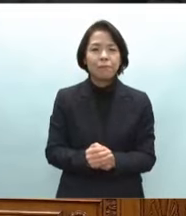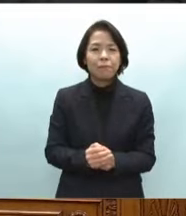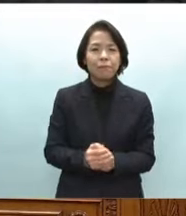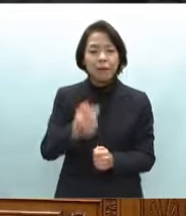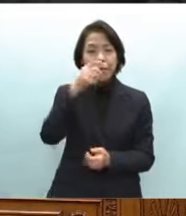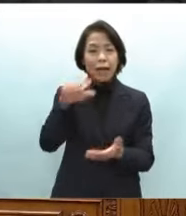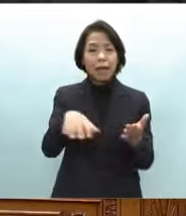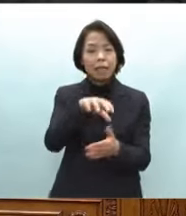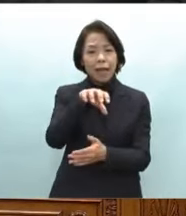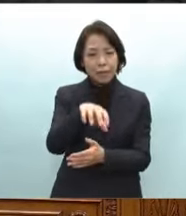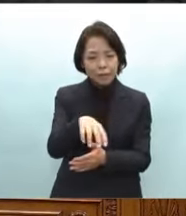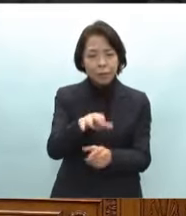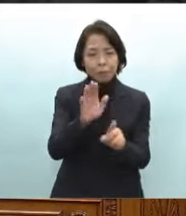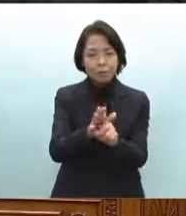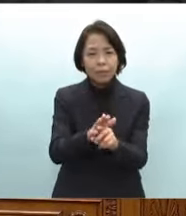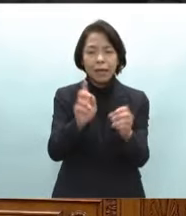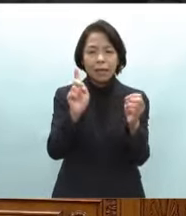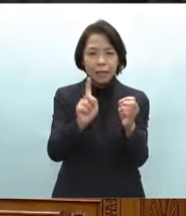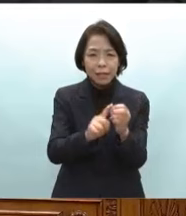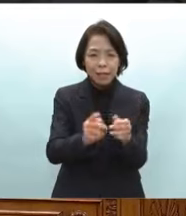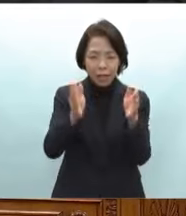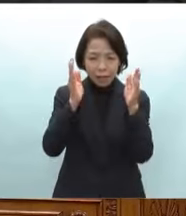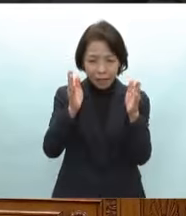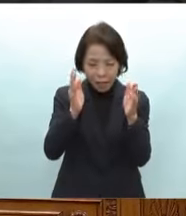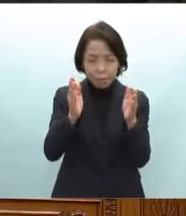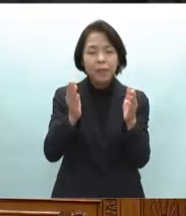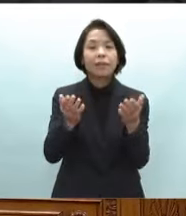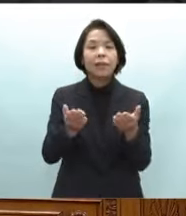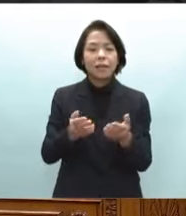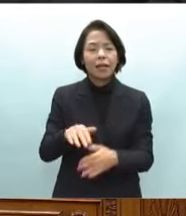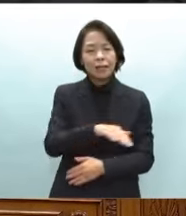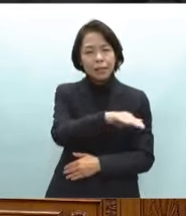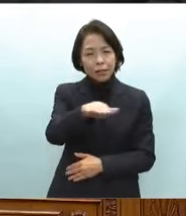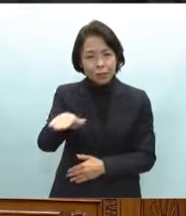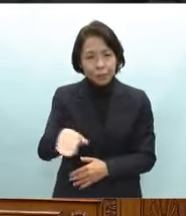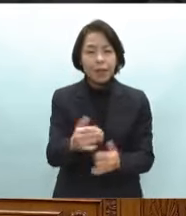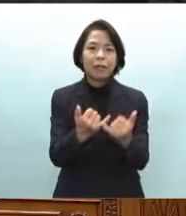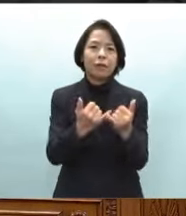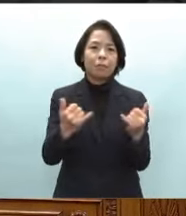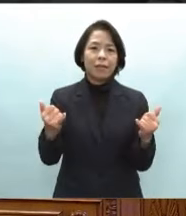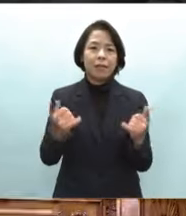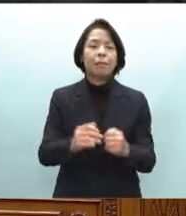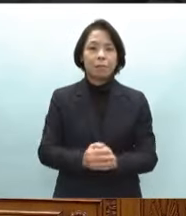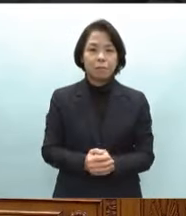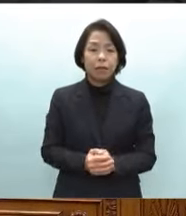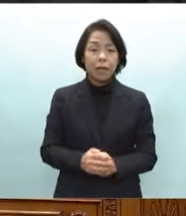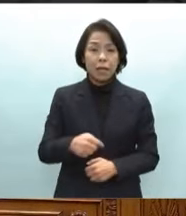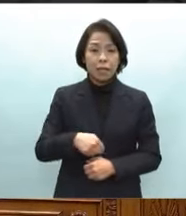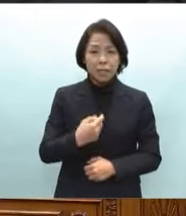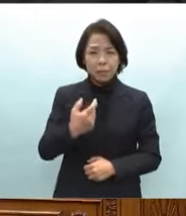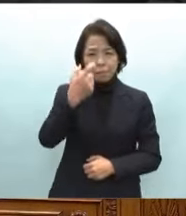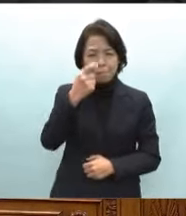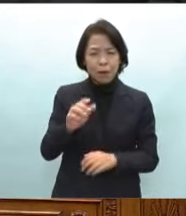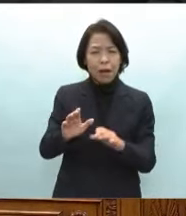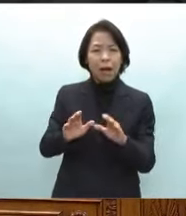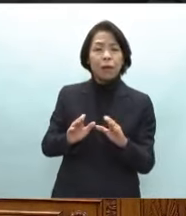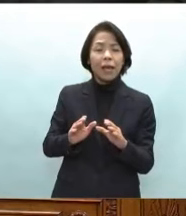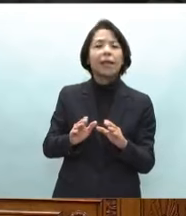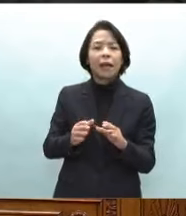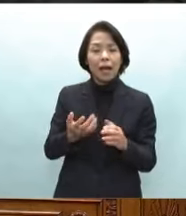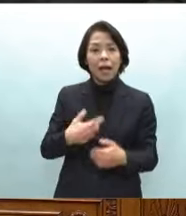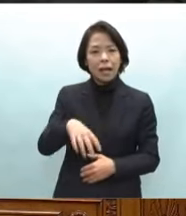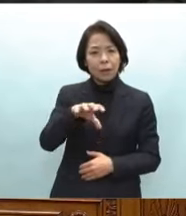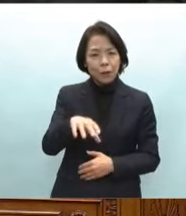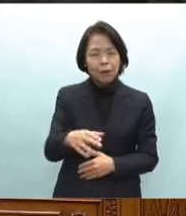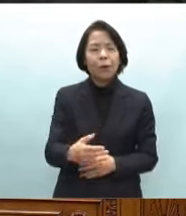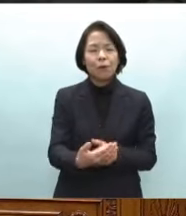献身的に奮闘していただいている全ての皆様自らも被災されながら故郷を守る